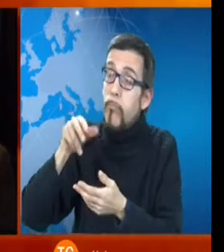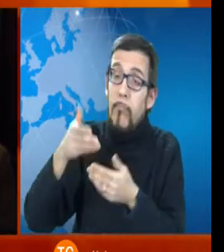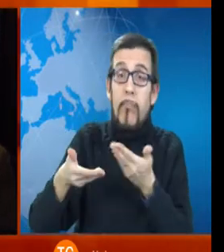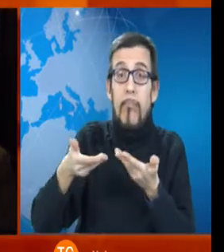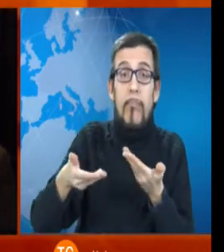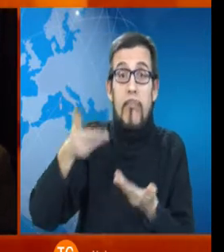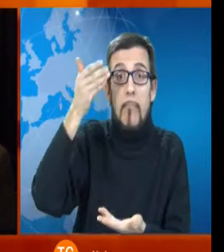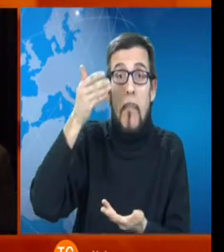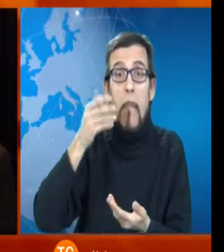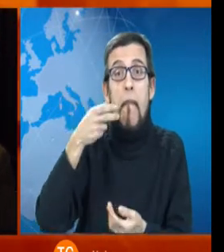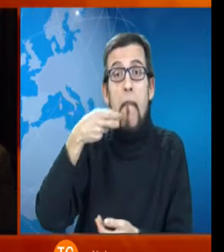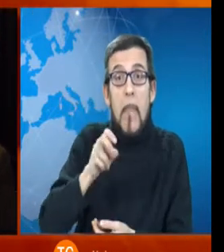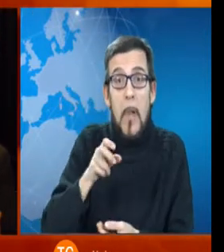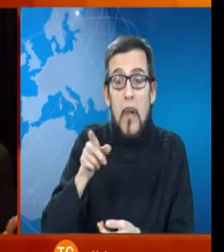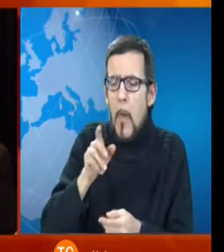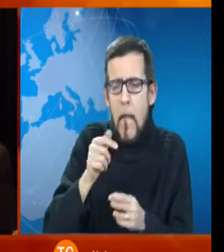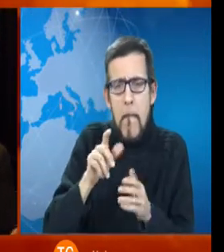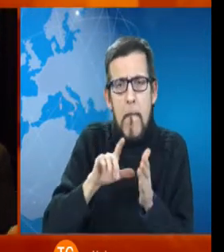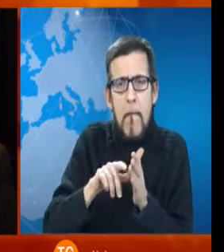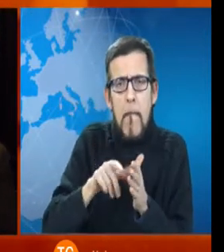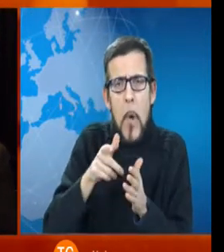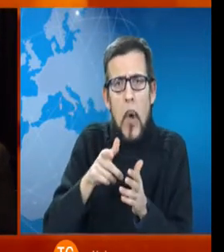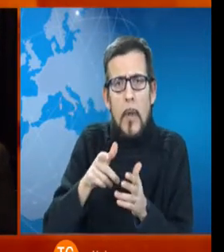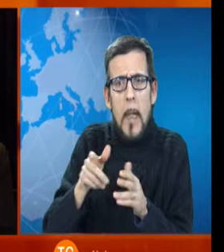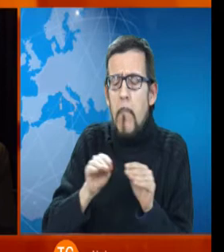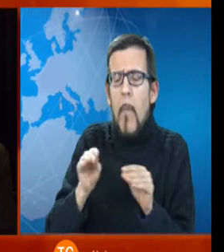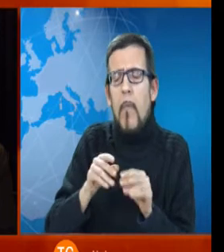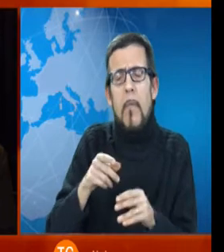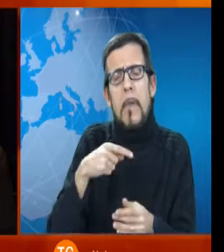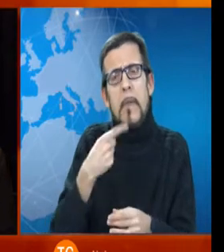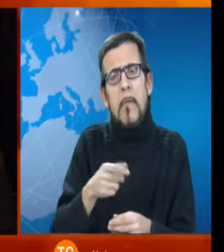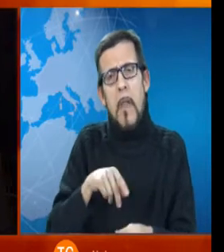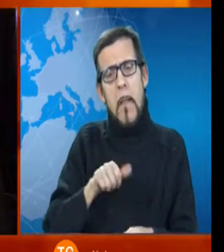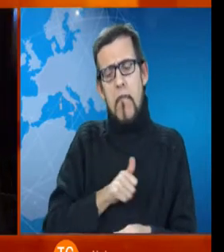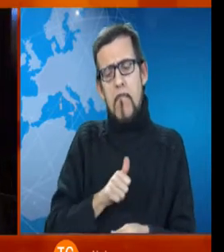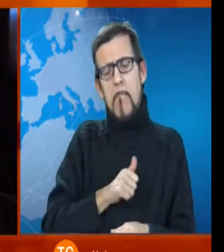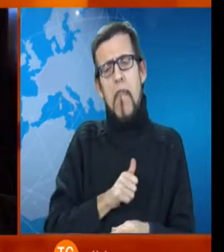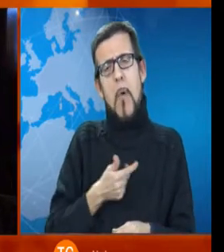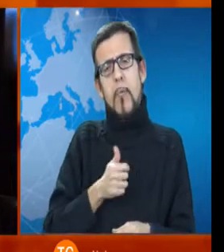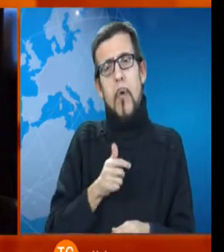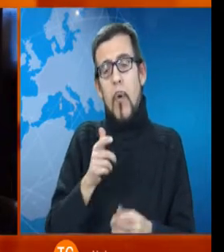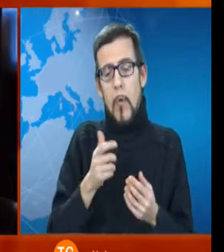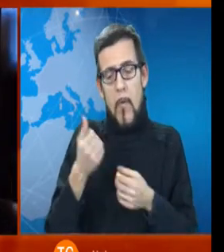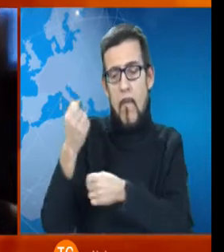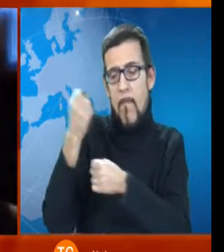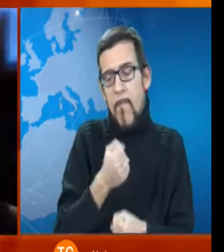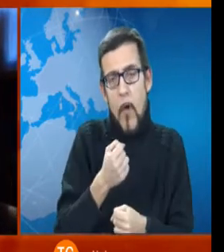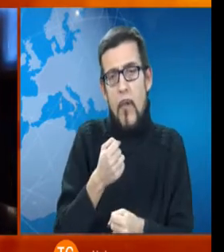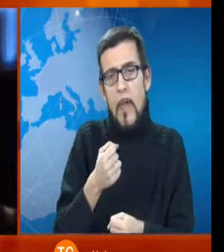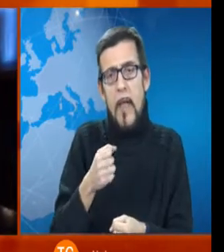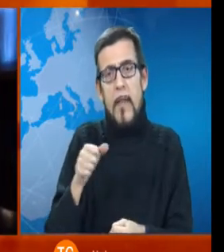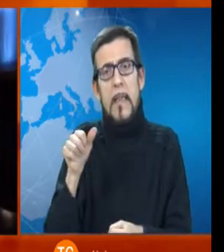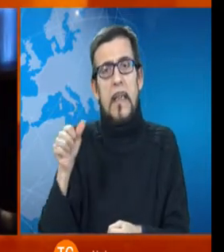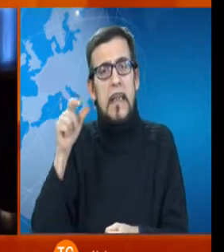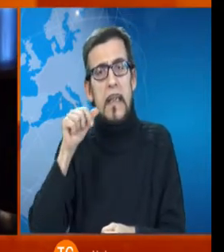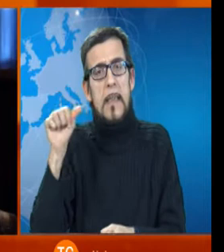Stefano Cardu dopo poco tempo decide di mettersi in proprio e fonda la Stefano Cardu EC che è